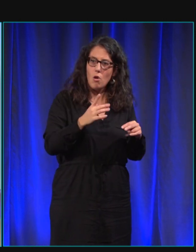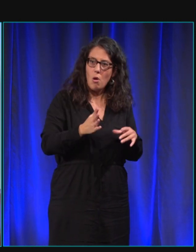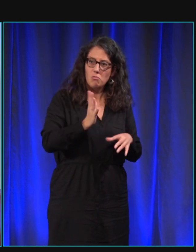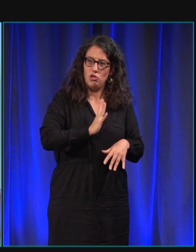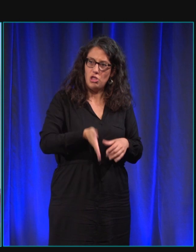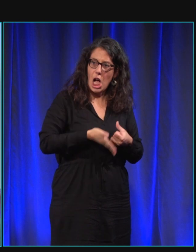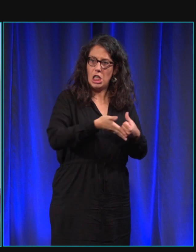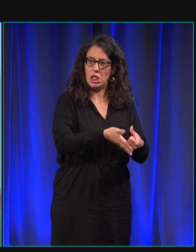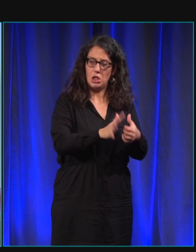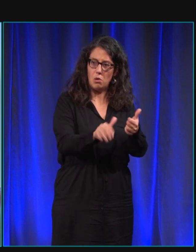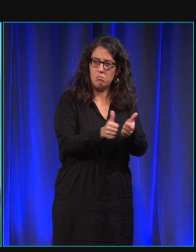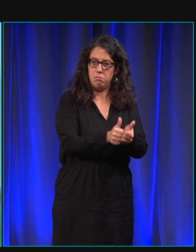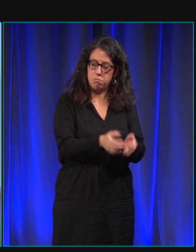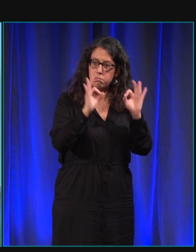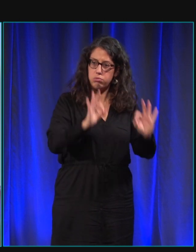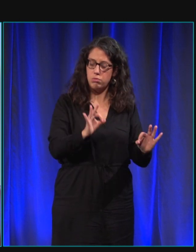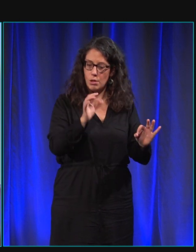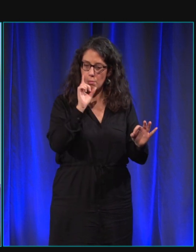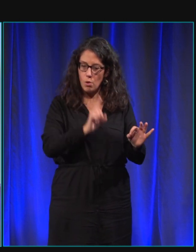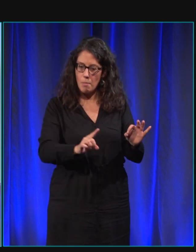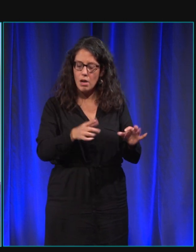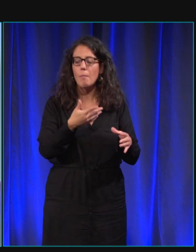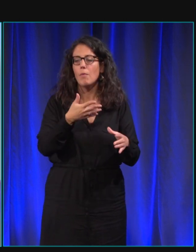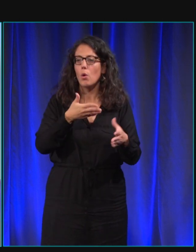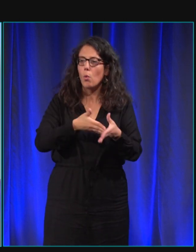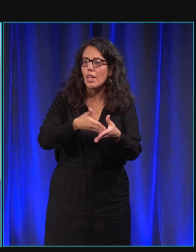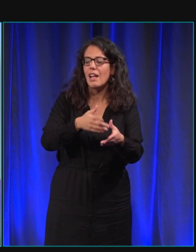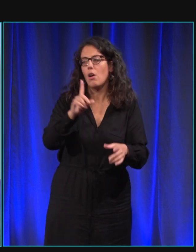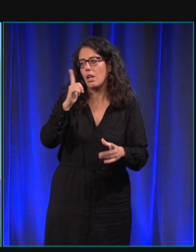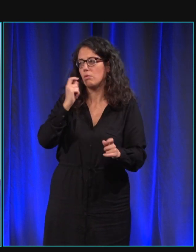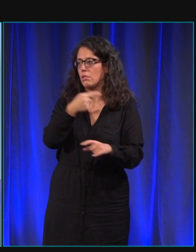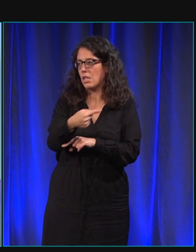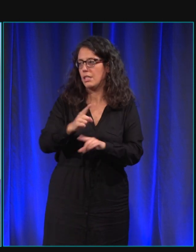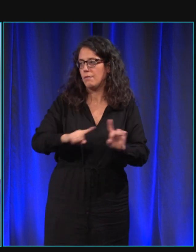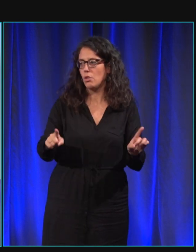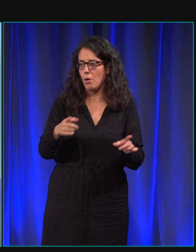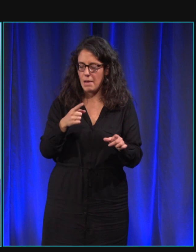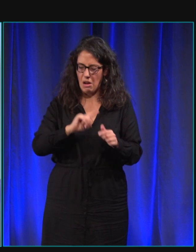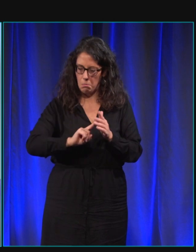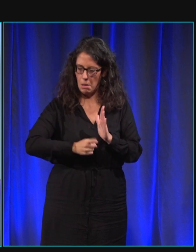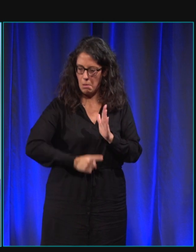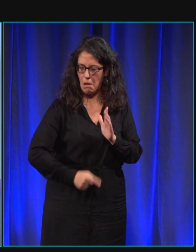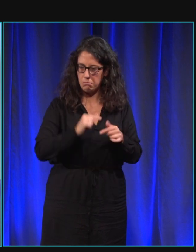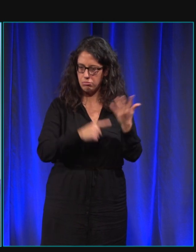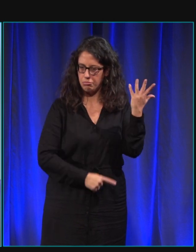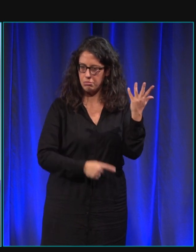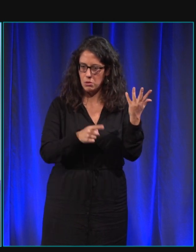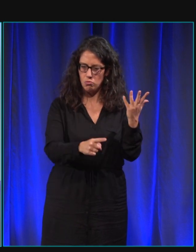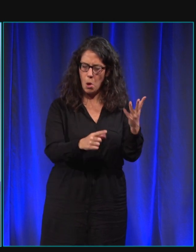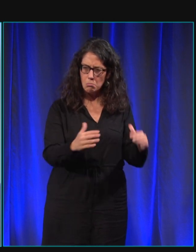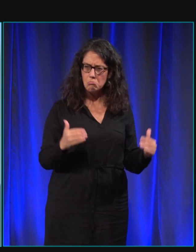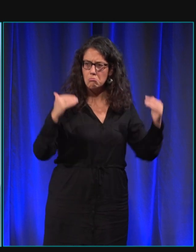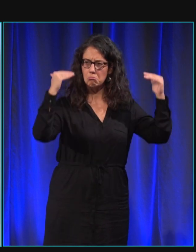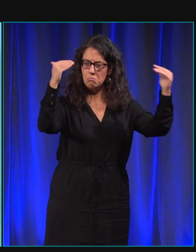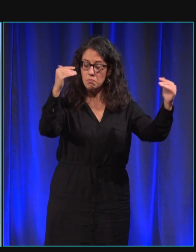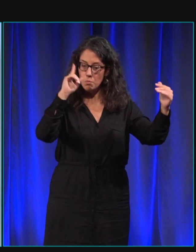répondu à toutes les contraintes qu'on leur demandait quand je dis contraintes ce n pas négatif ici mais tout ce qu'on leur demandait en tout cas de faire